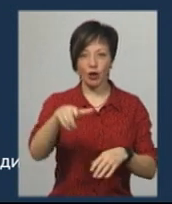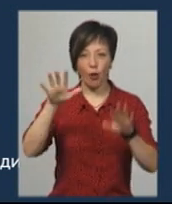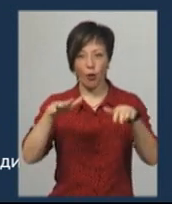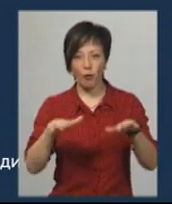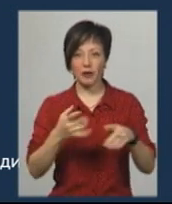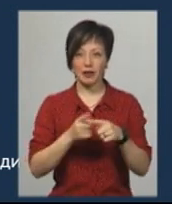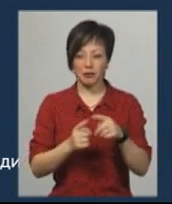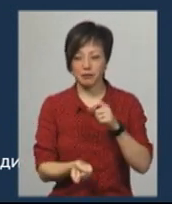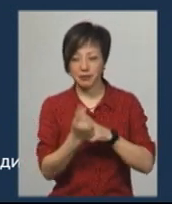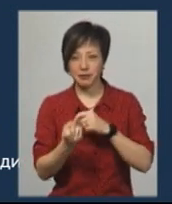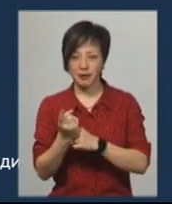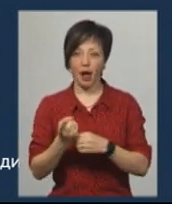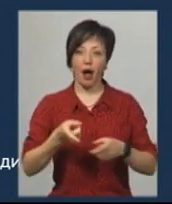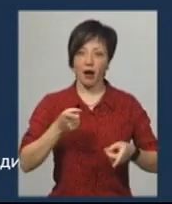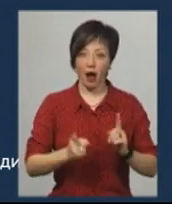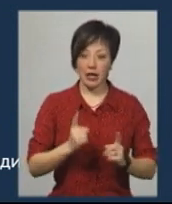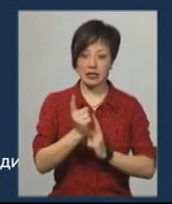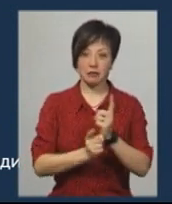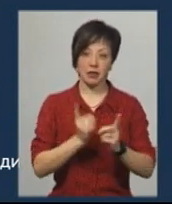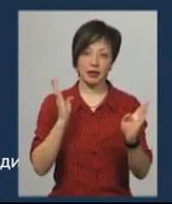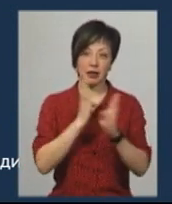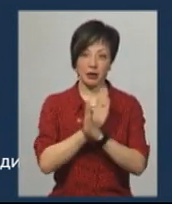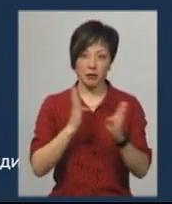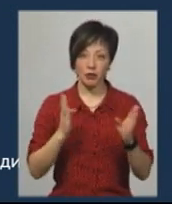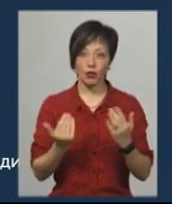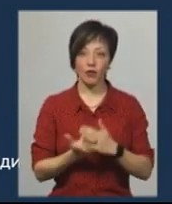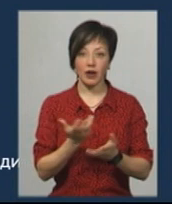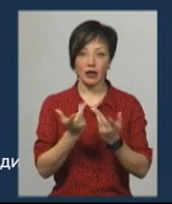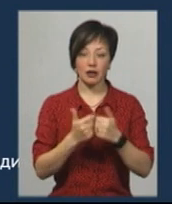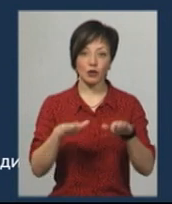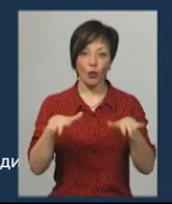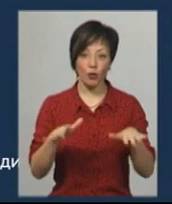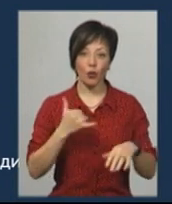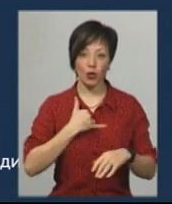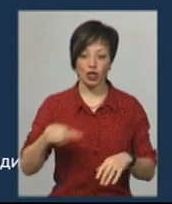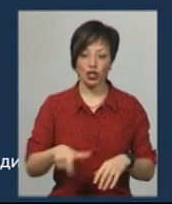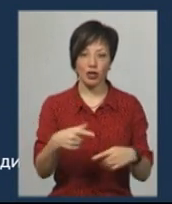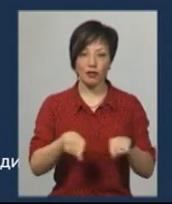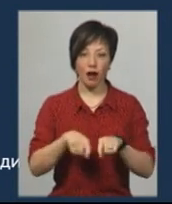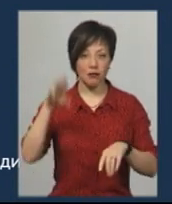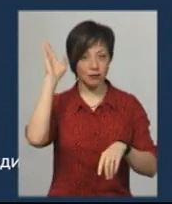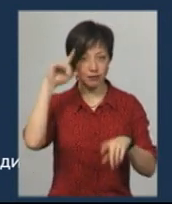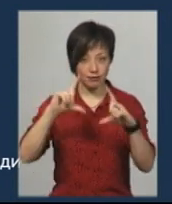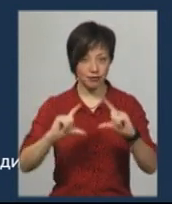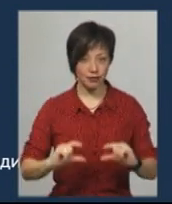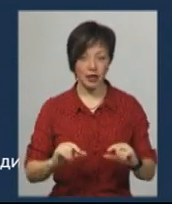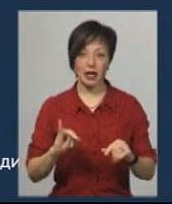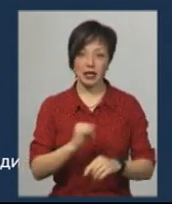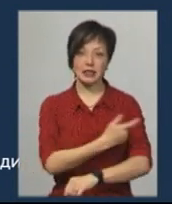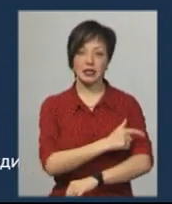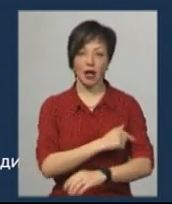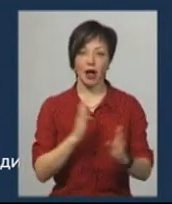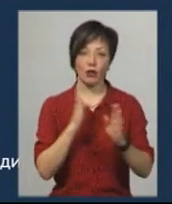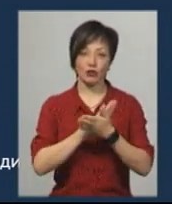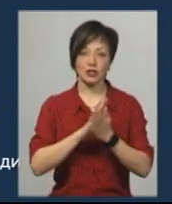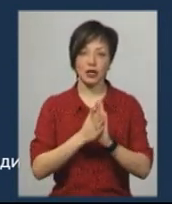потічки різні. А в реаліях зміни клімату при малій кількості опадів у нас річки і так миліють. І санітарно-екологічний